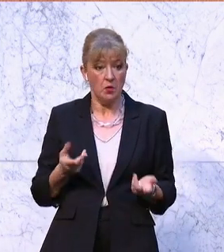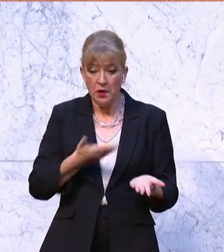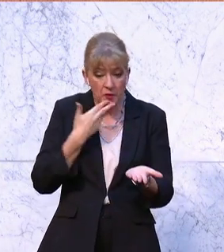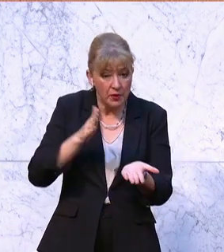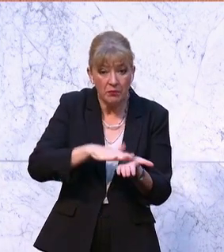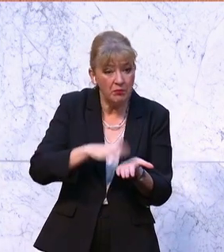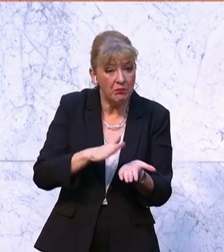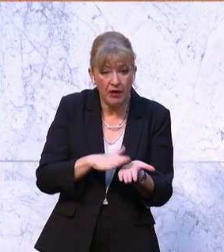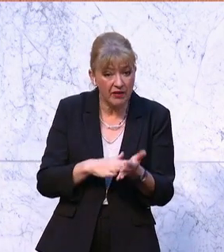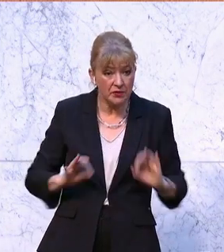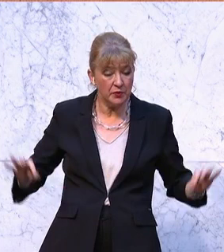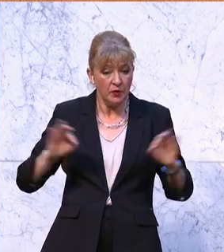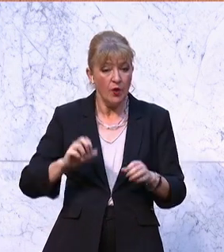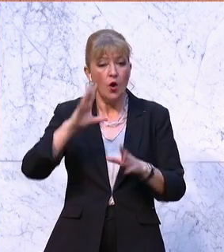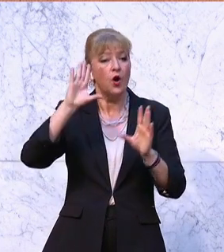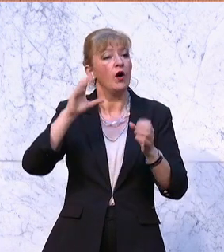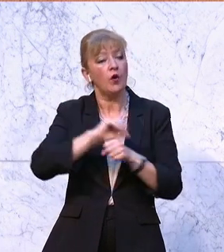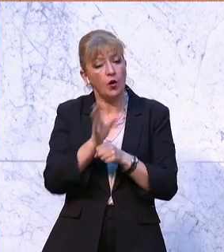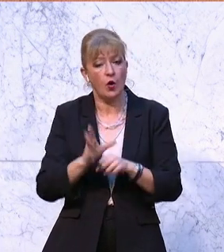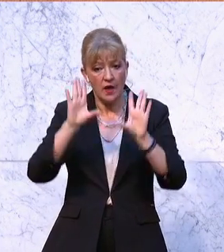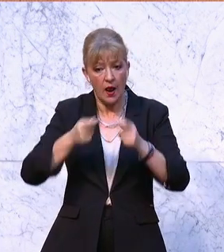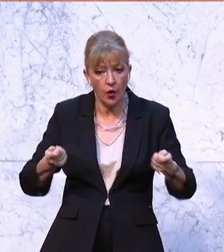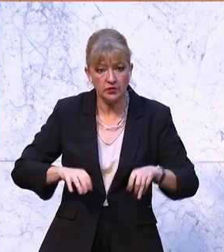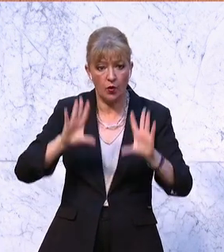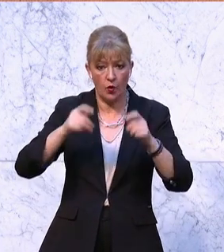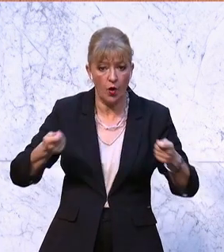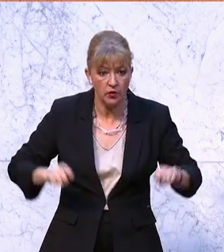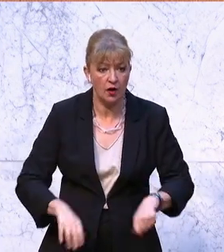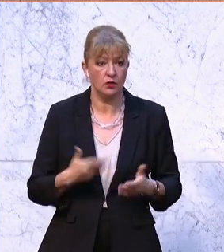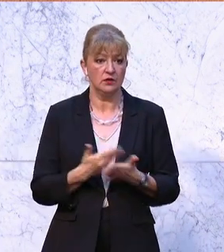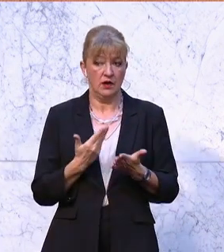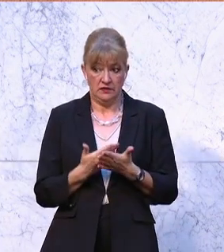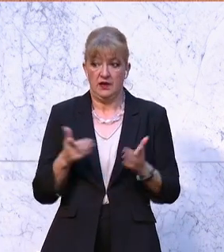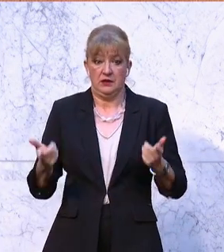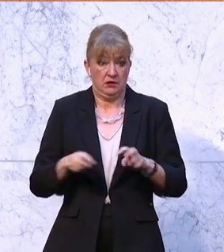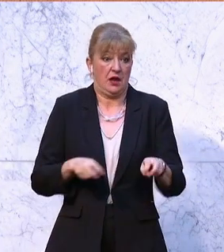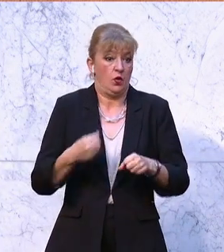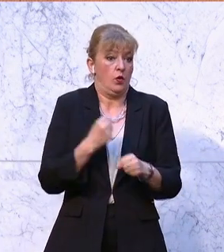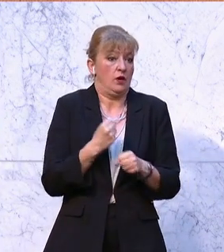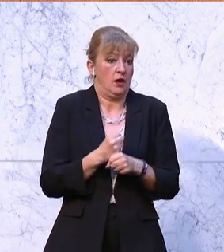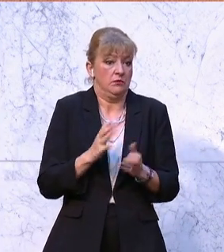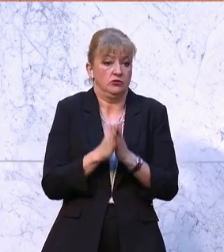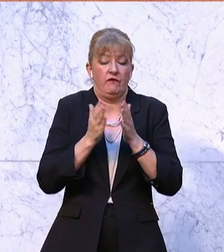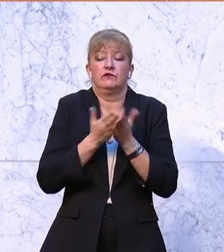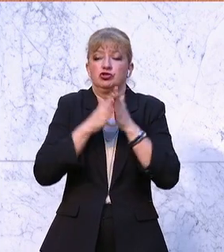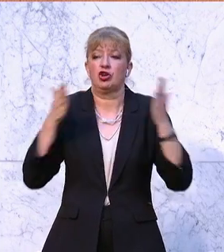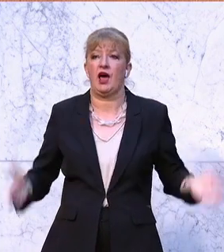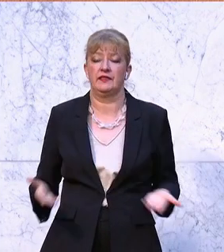Corona-Lockdown-Phasen hat diese Bundesregierung die Wirtschaft massiv und nachhaltig beschädigt.